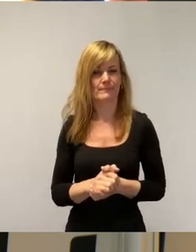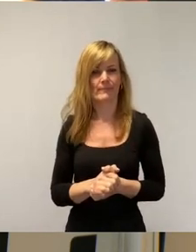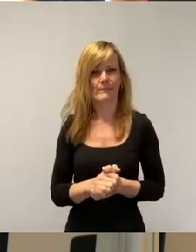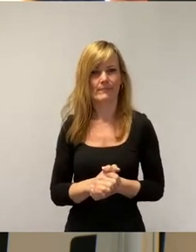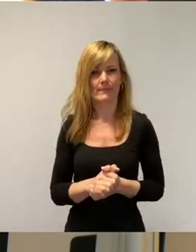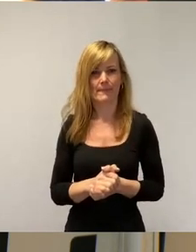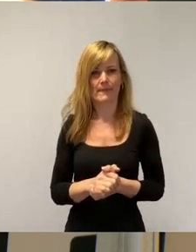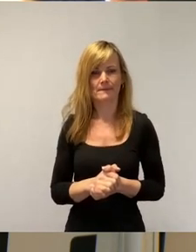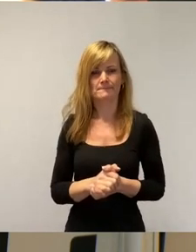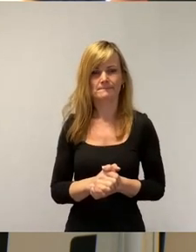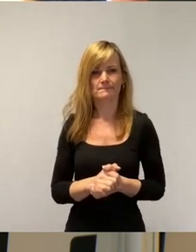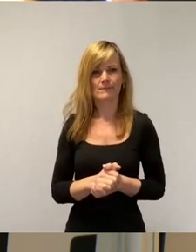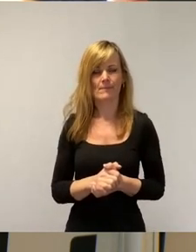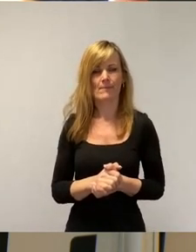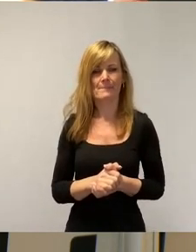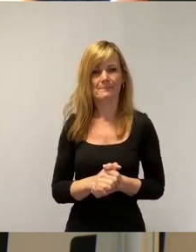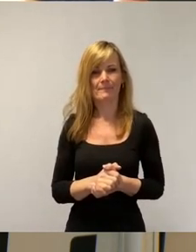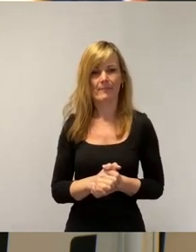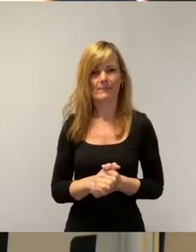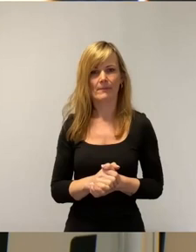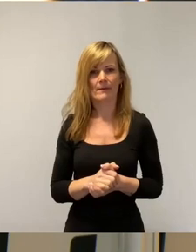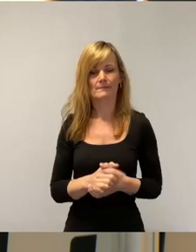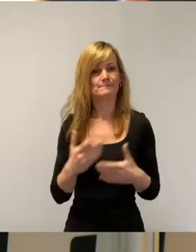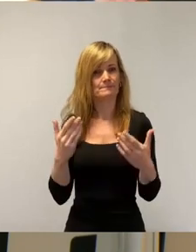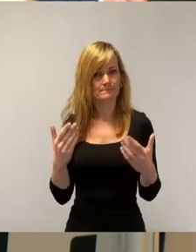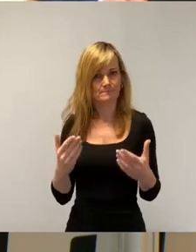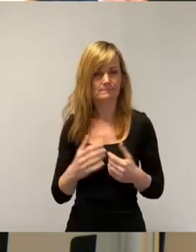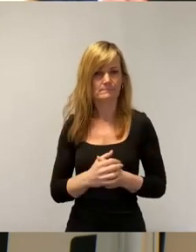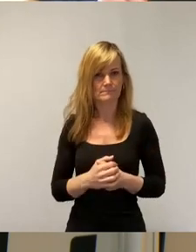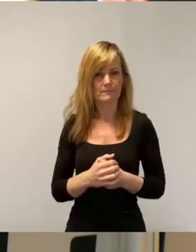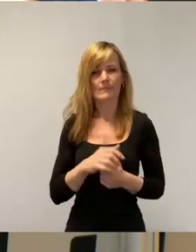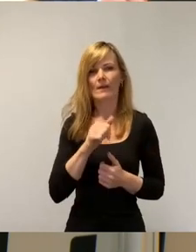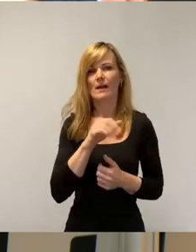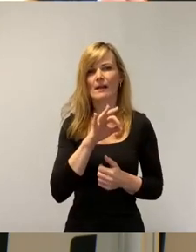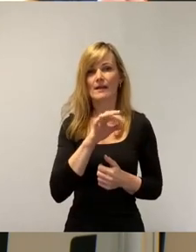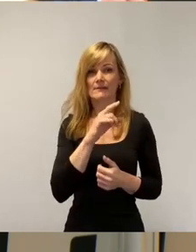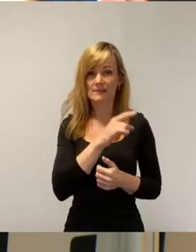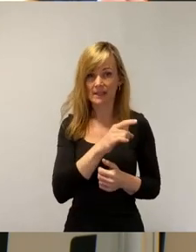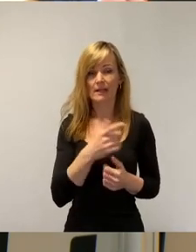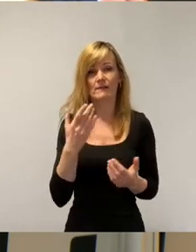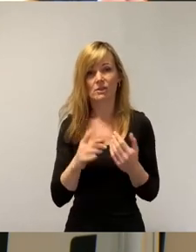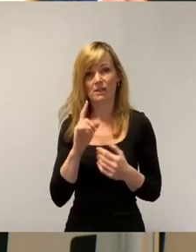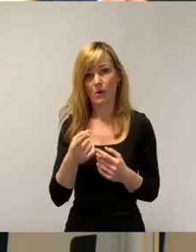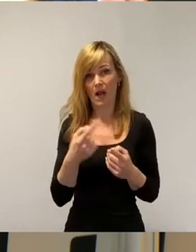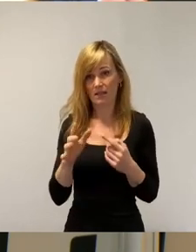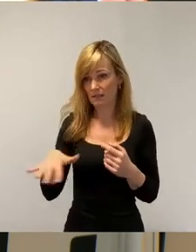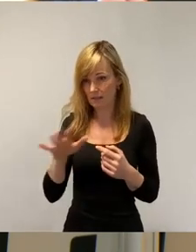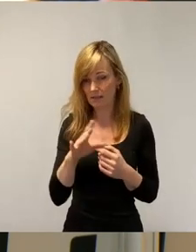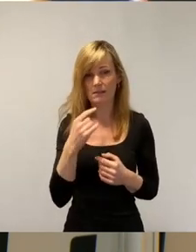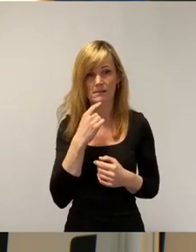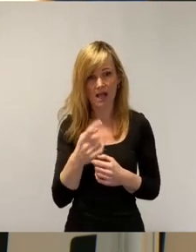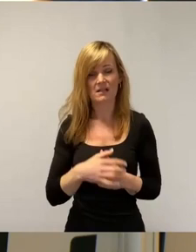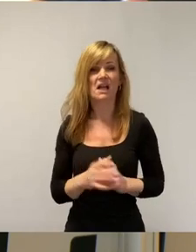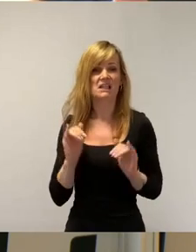Jetzt ist es natürlich so, dass die AfD und wahrscheinlich auch andere in diesem Saal sagen, naja gut,